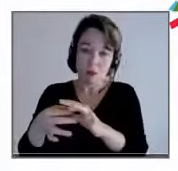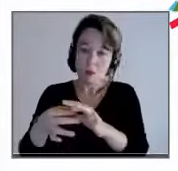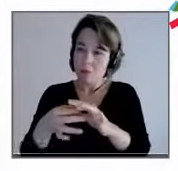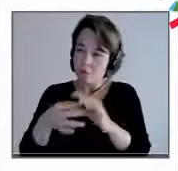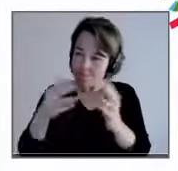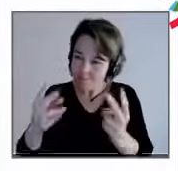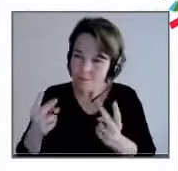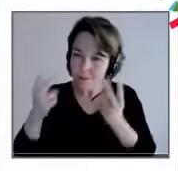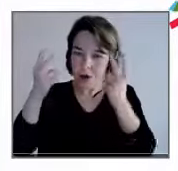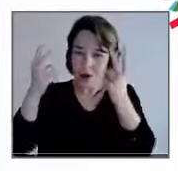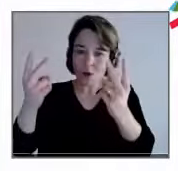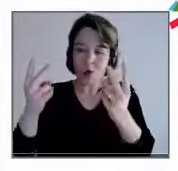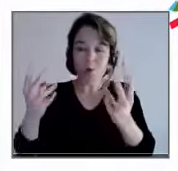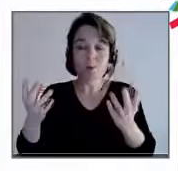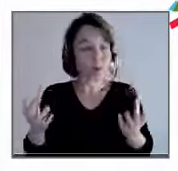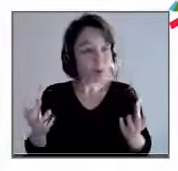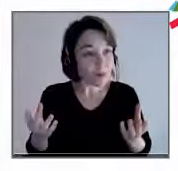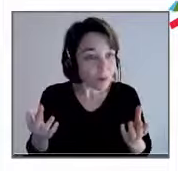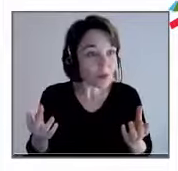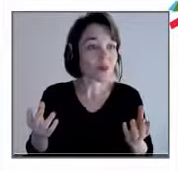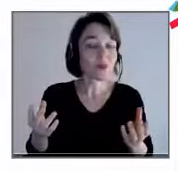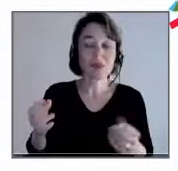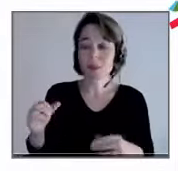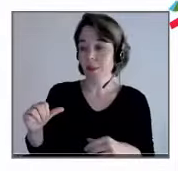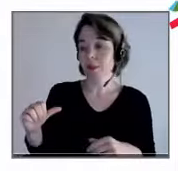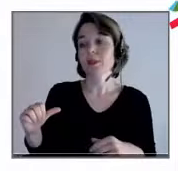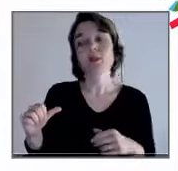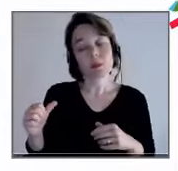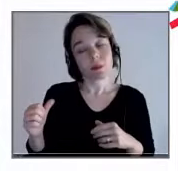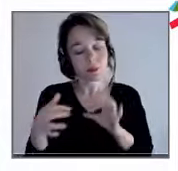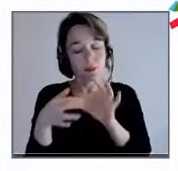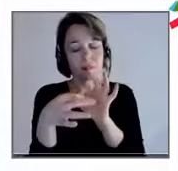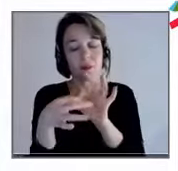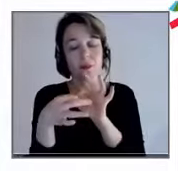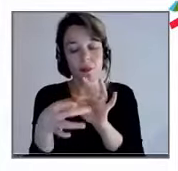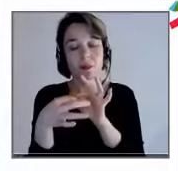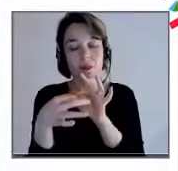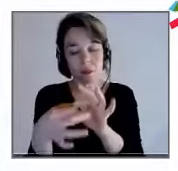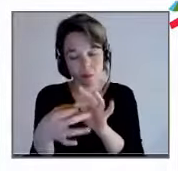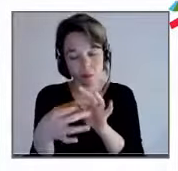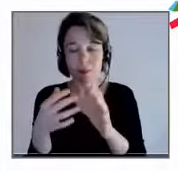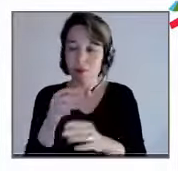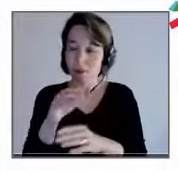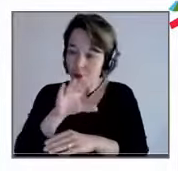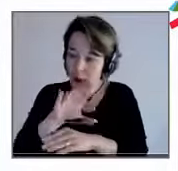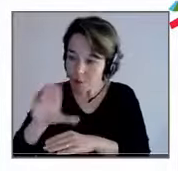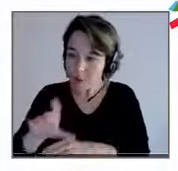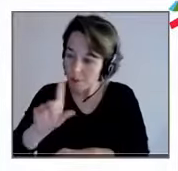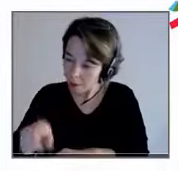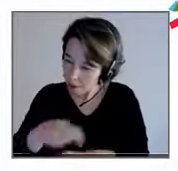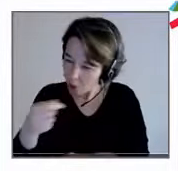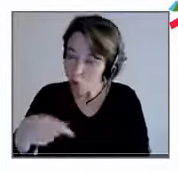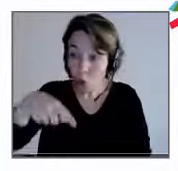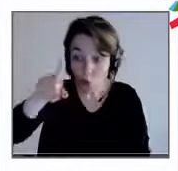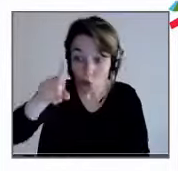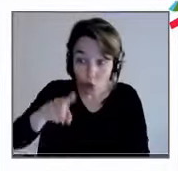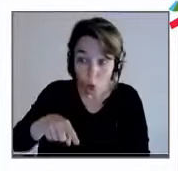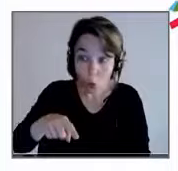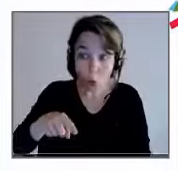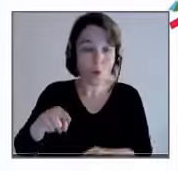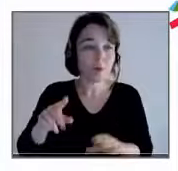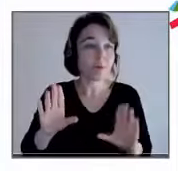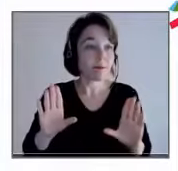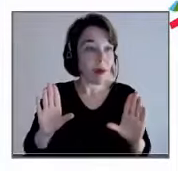la singularité, l'individuation, elle est bien sûr tout à fait essentielle, mais ça fonctionne. Aussi, il a création